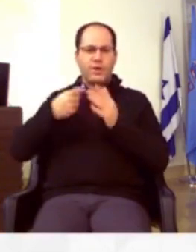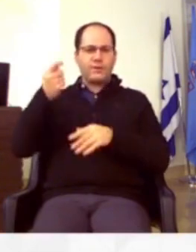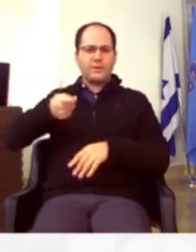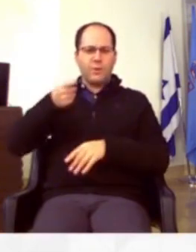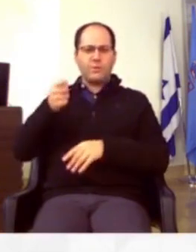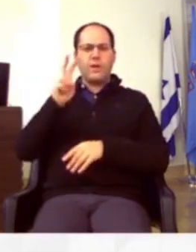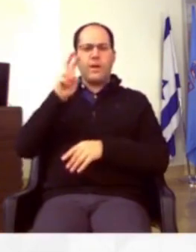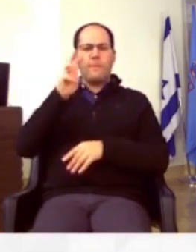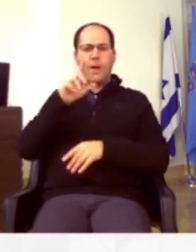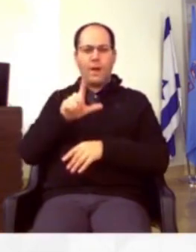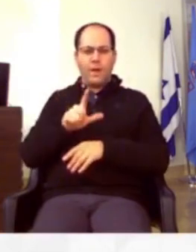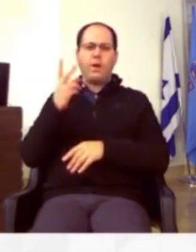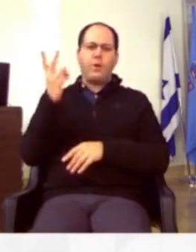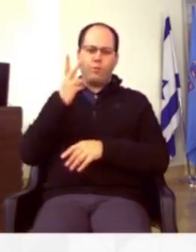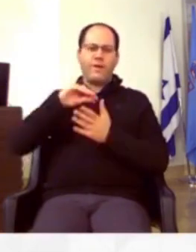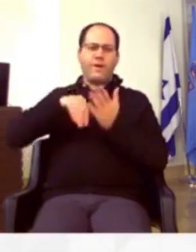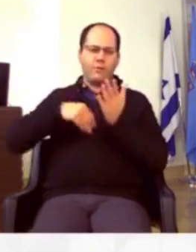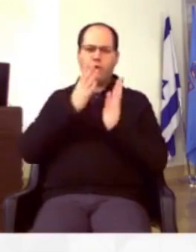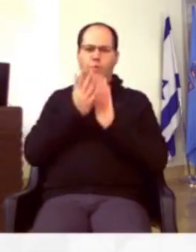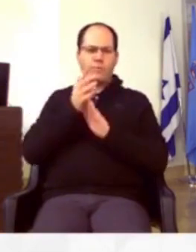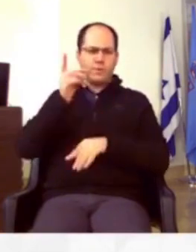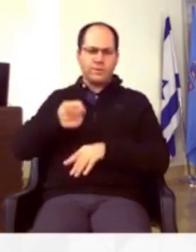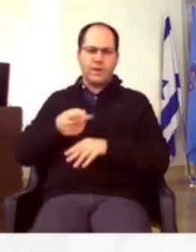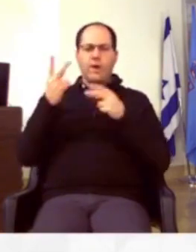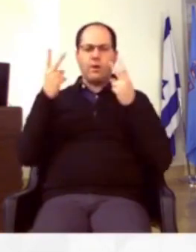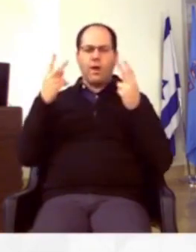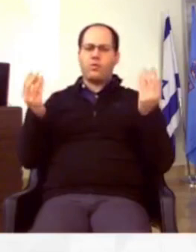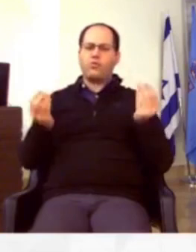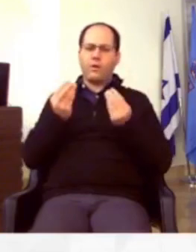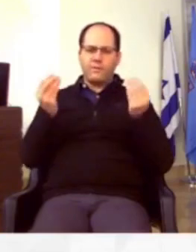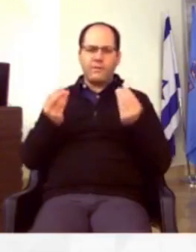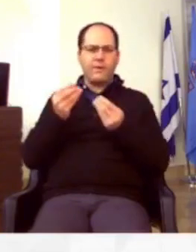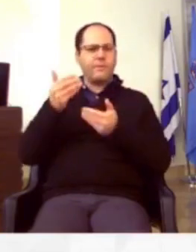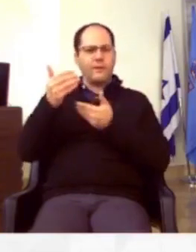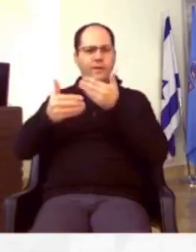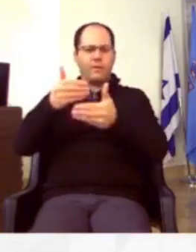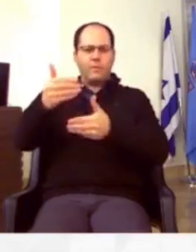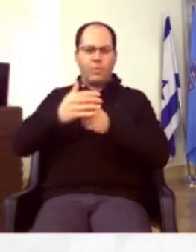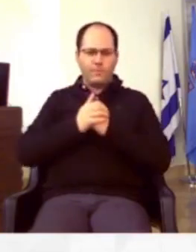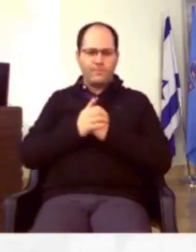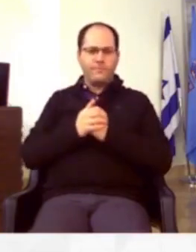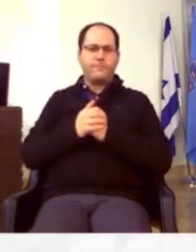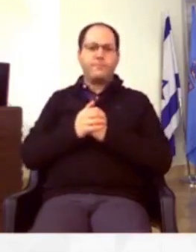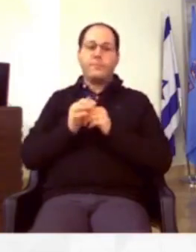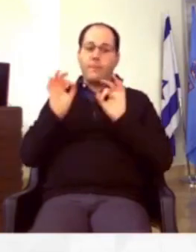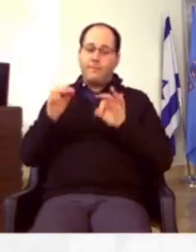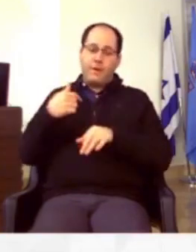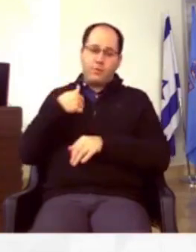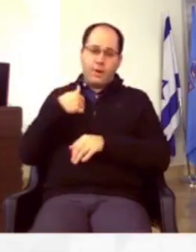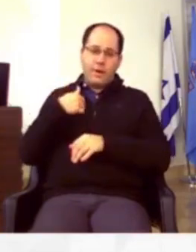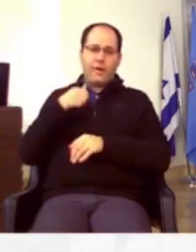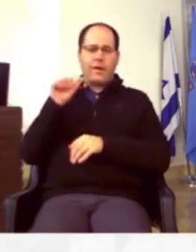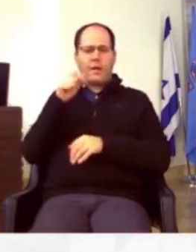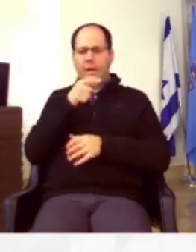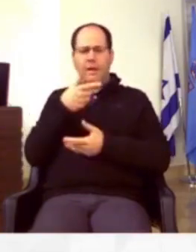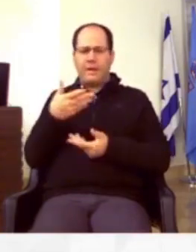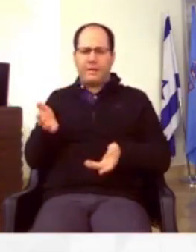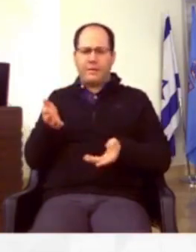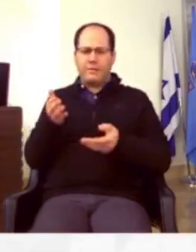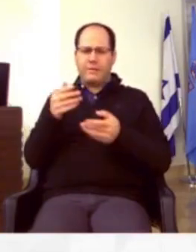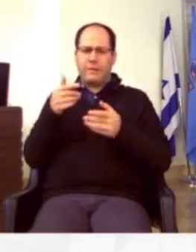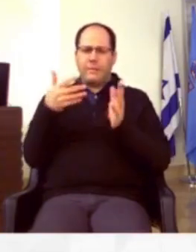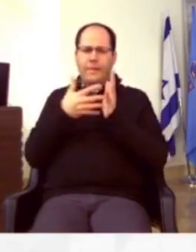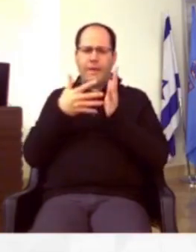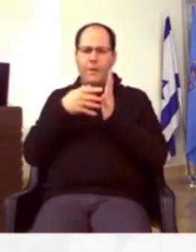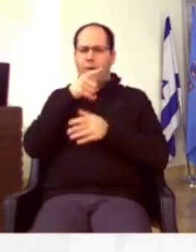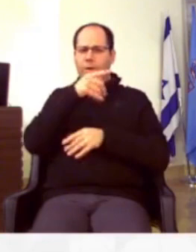הסחירות לעמל, כמובן שנאשר כל מה שצריך, העיקר שהדברים יזוזו. והאמת שלי, אריאל, אין